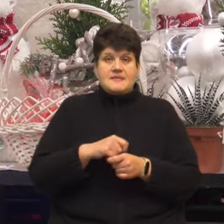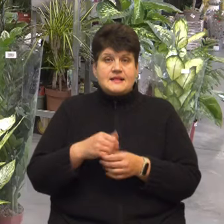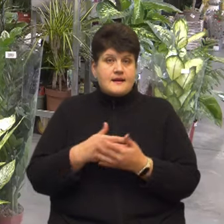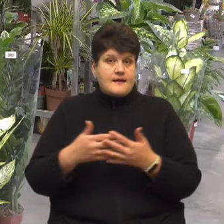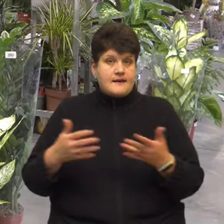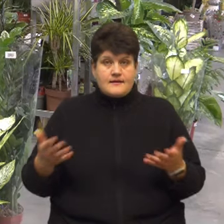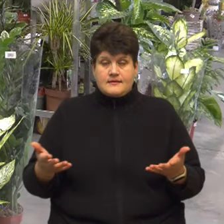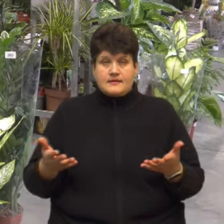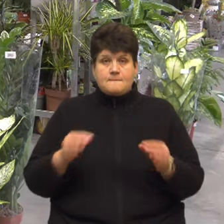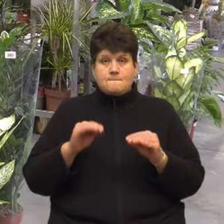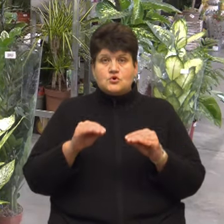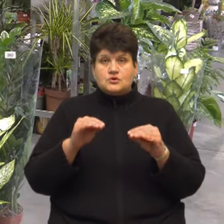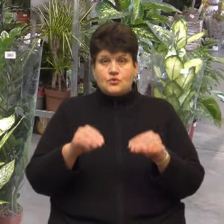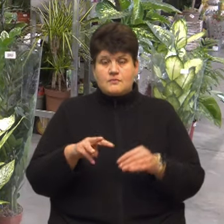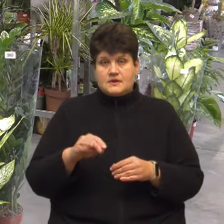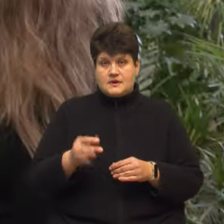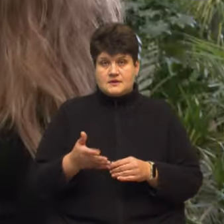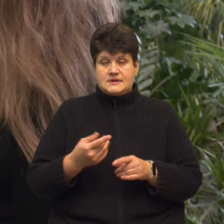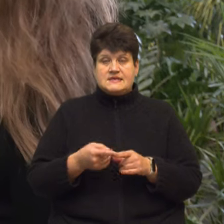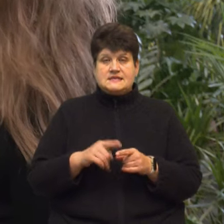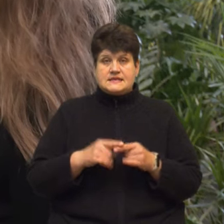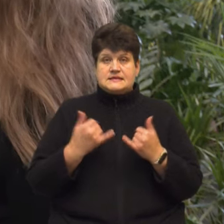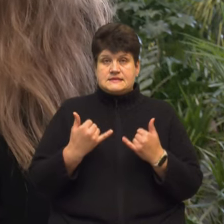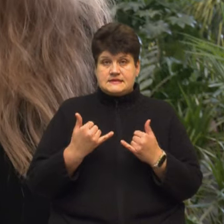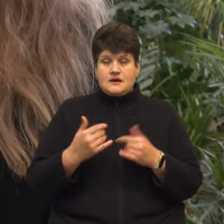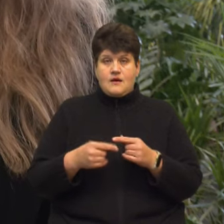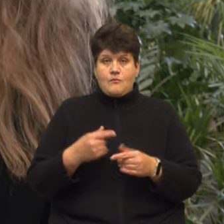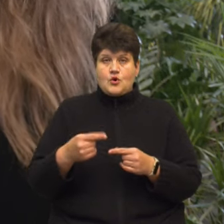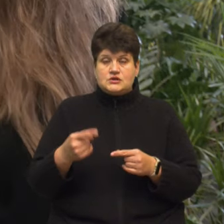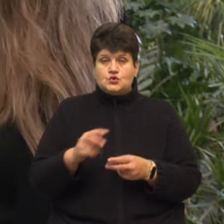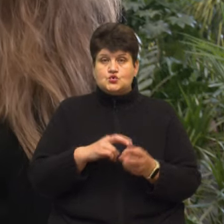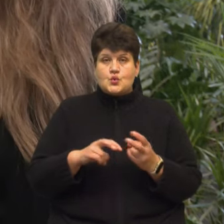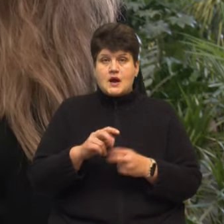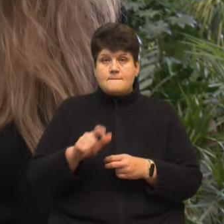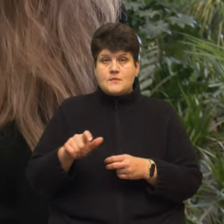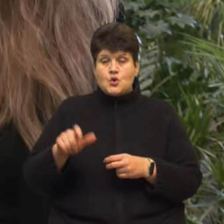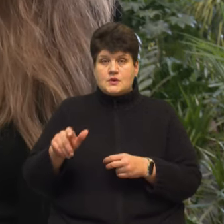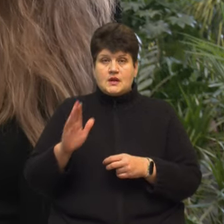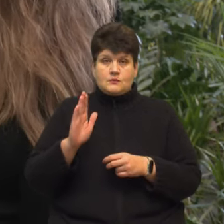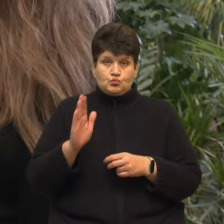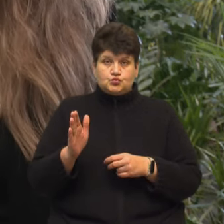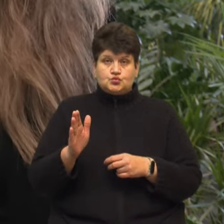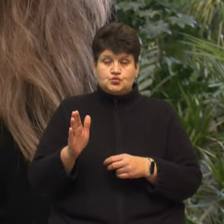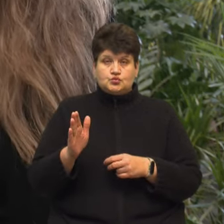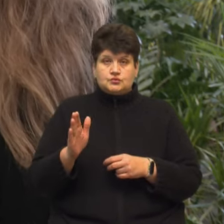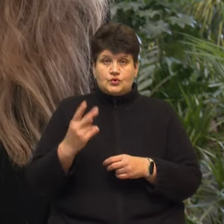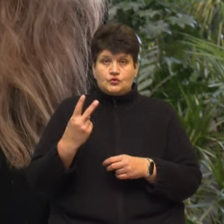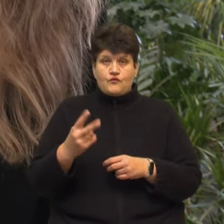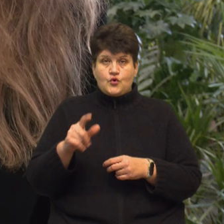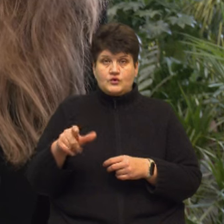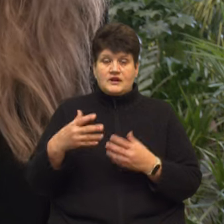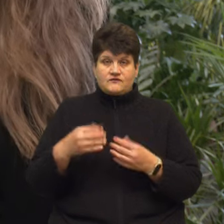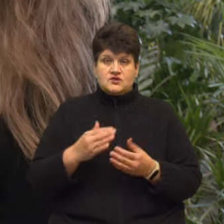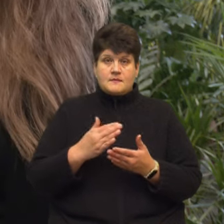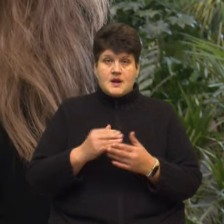під посадковий матеріал. Зараз в процесі якраз шукаємо людей, будуть, тобто двоє людей ми вже маємо